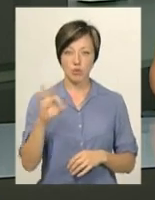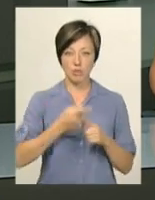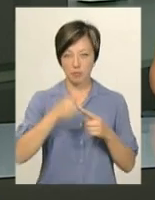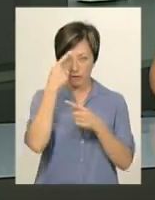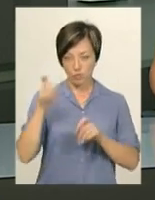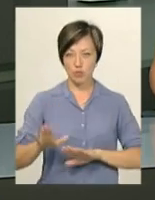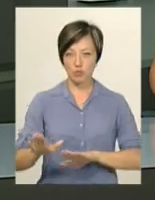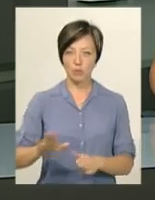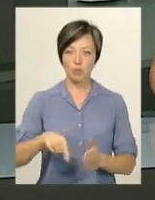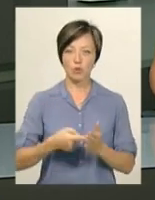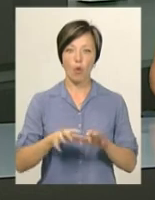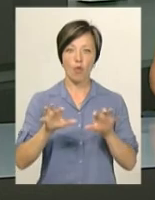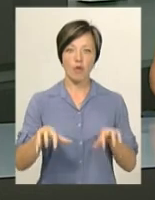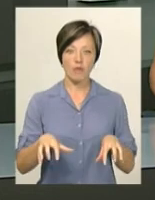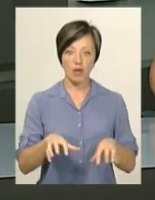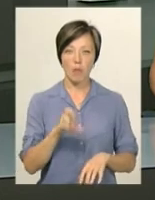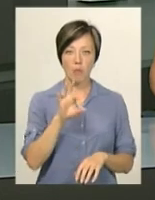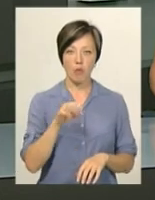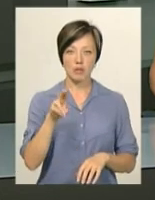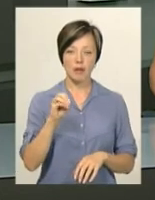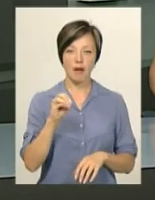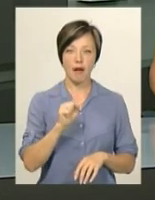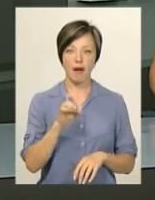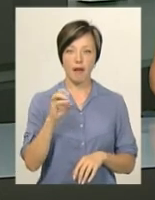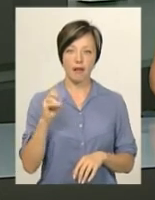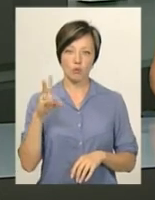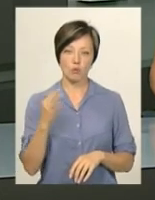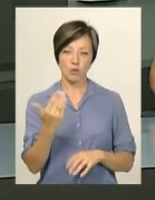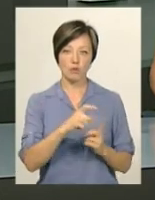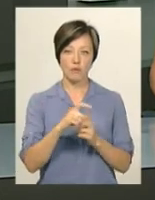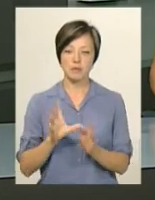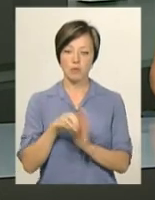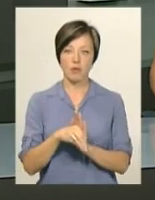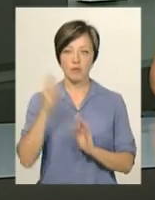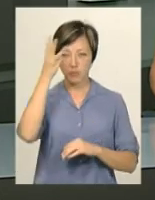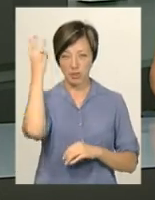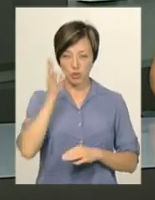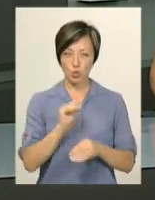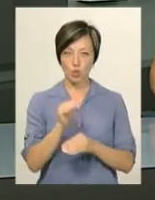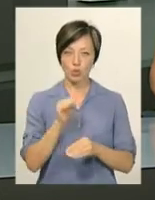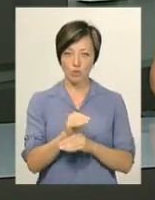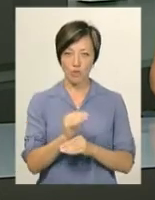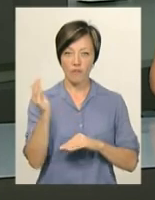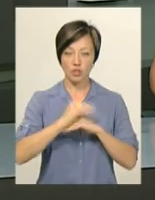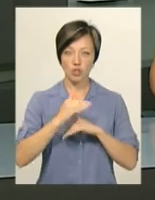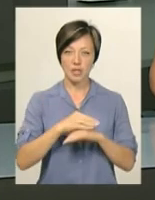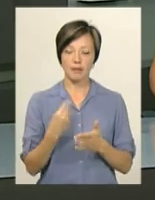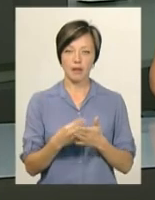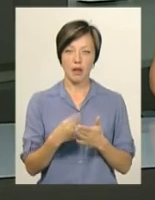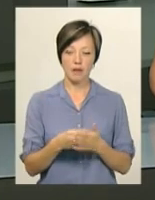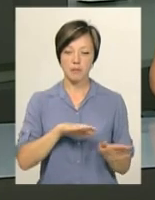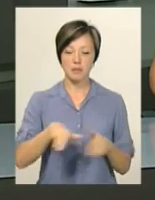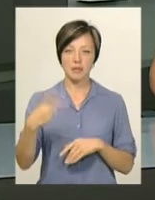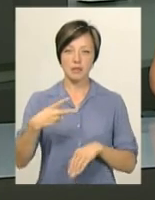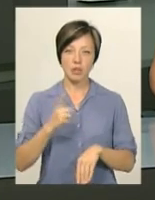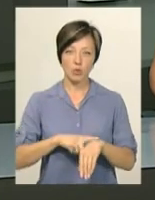повідомив заступник Хмельницького міського голови Андрій Бондаренко. За його словами, запровадять в обласному центрі додатково вечірній тариф. Після